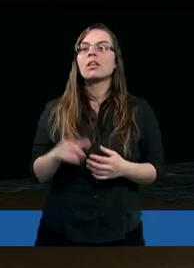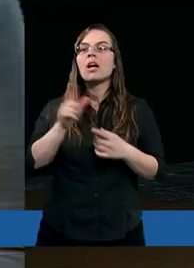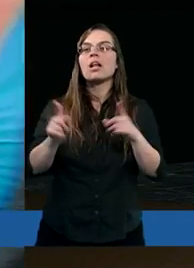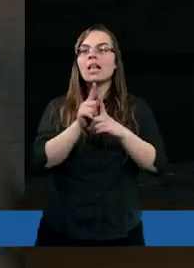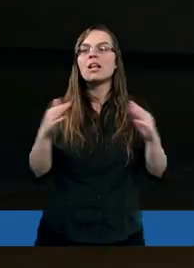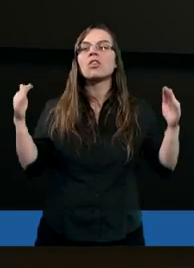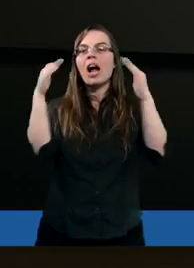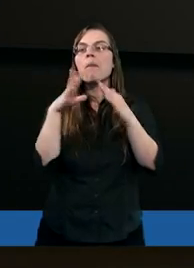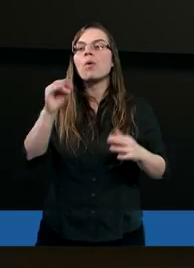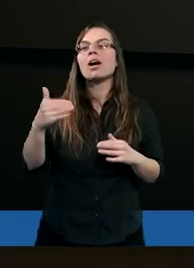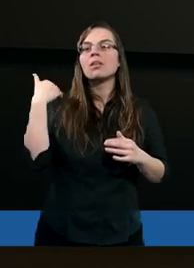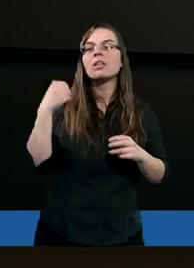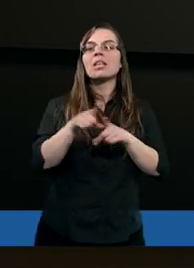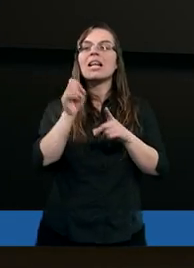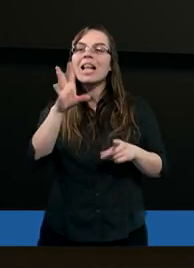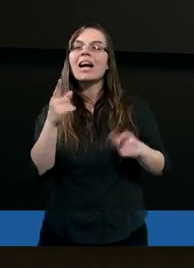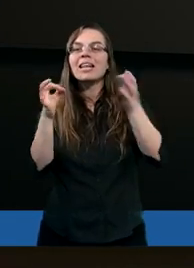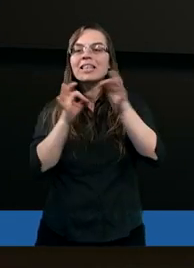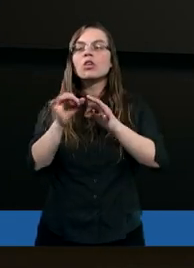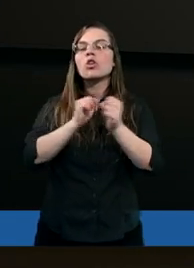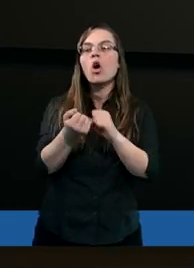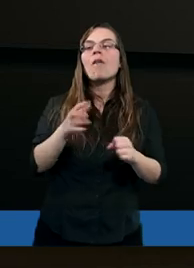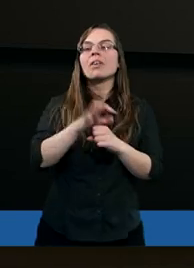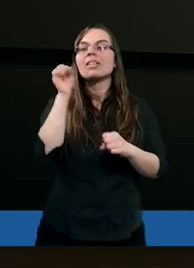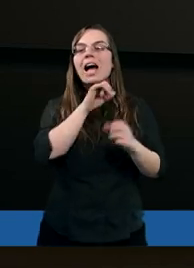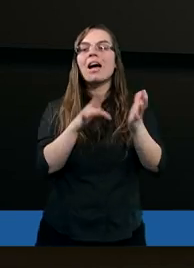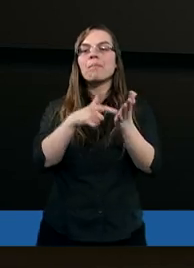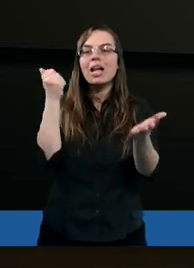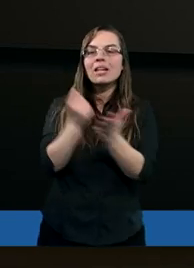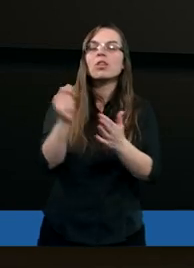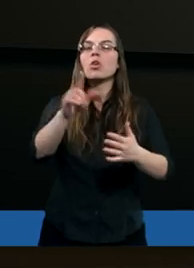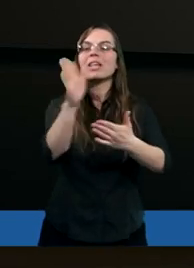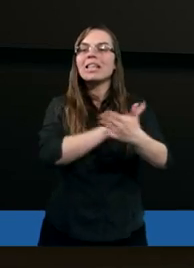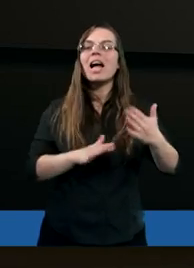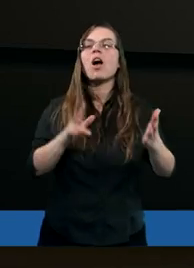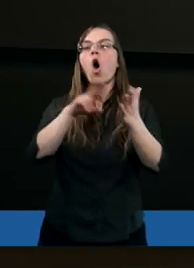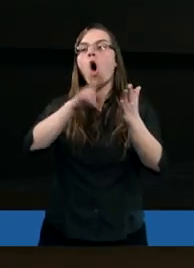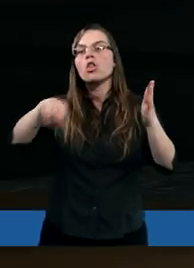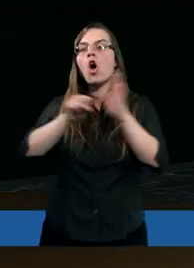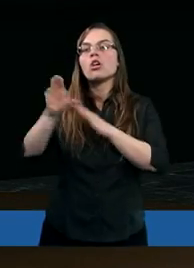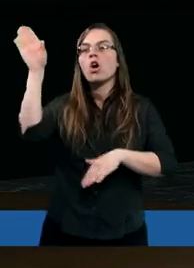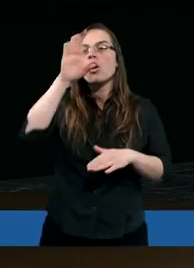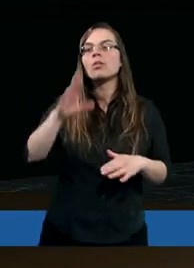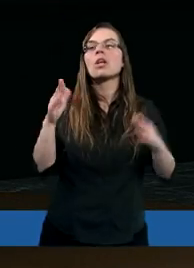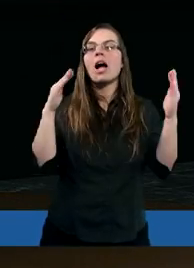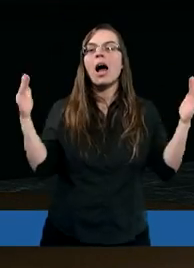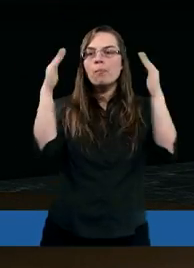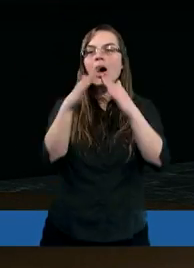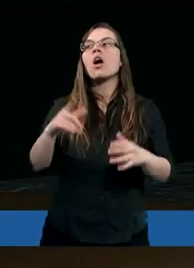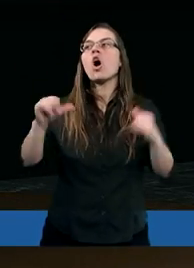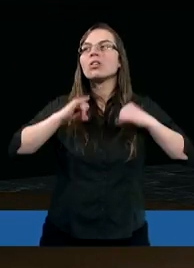No kapłani też są takie historie w Starym Testamencie szczególnie kiedy Izrael odchodził od Boga. Kapłani